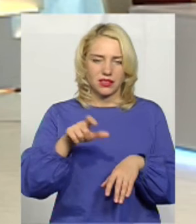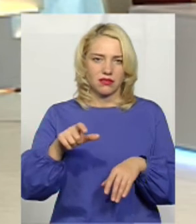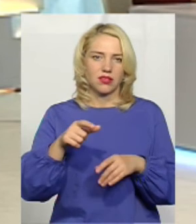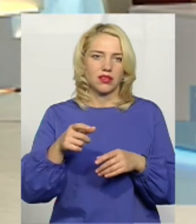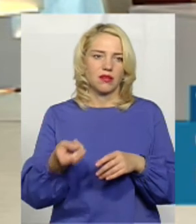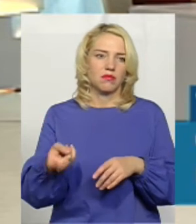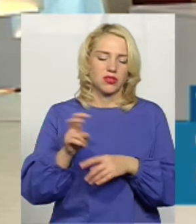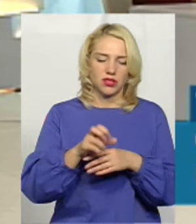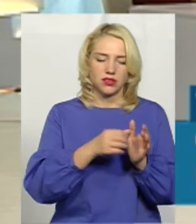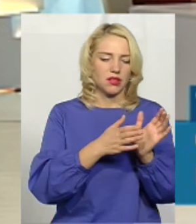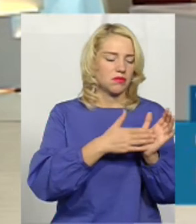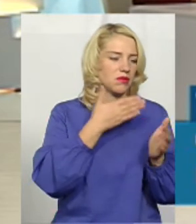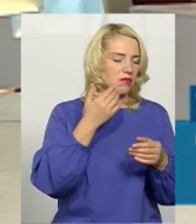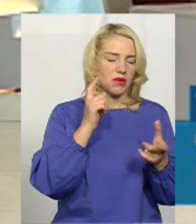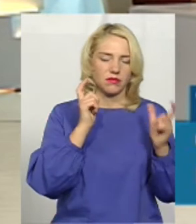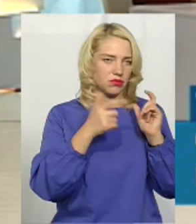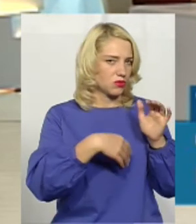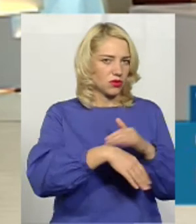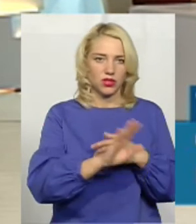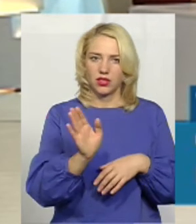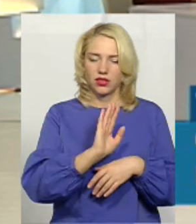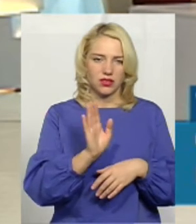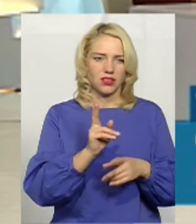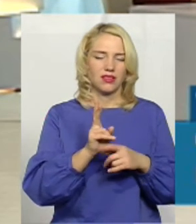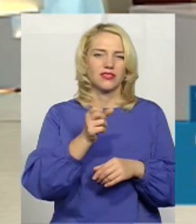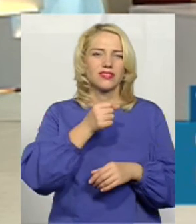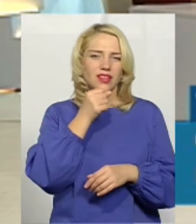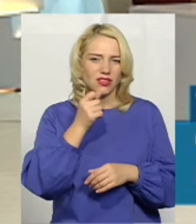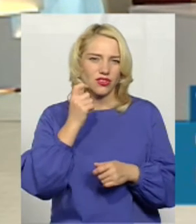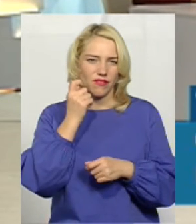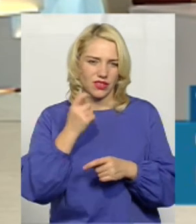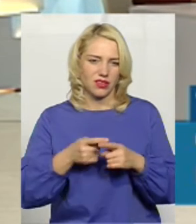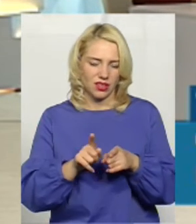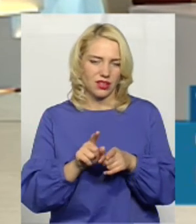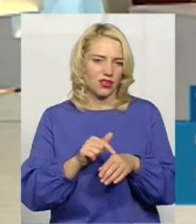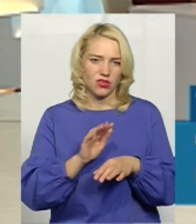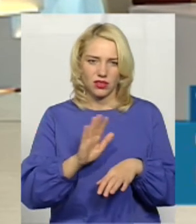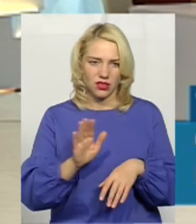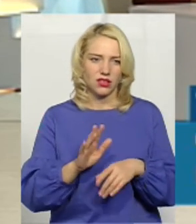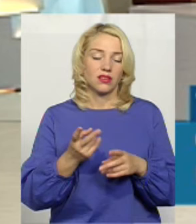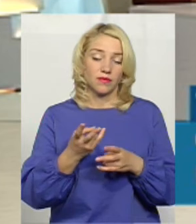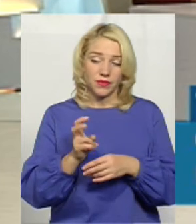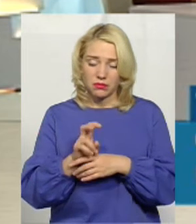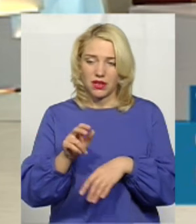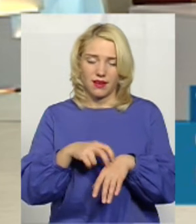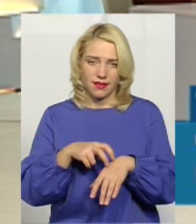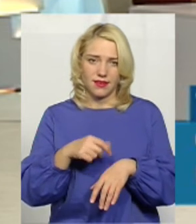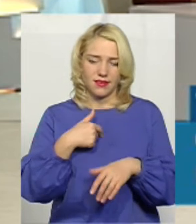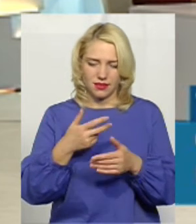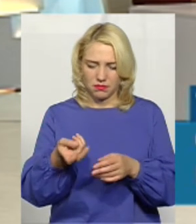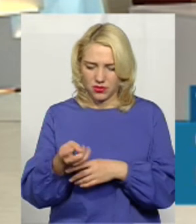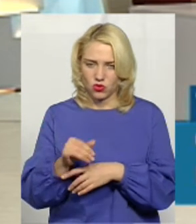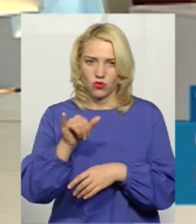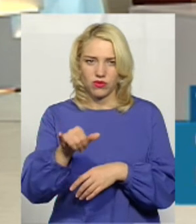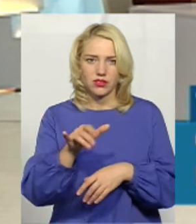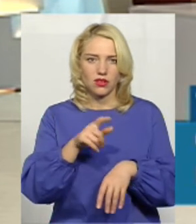нема, розвернувся і пішов. Ні, тому що це люди старшого віку в основному так реагують. Ні, треба підійти до лікаря і сказати, що я прийшов,